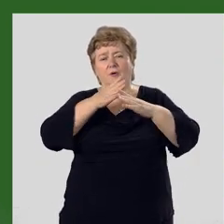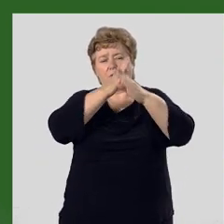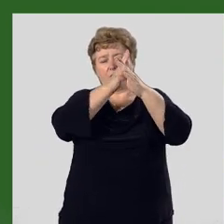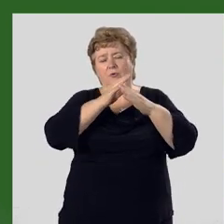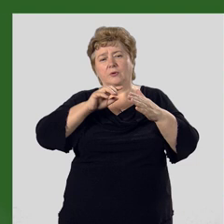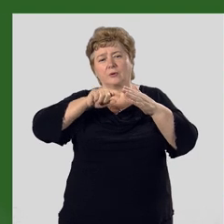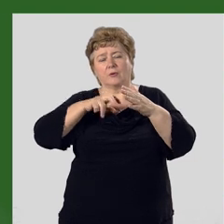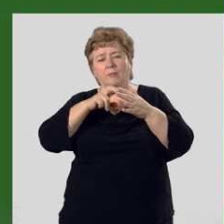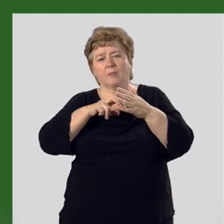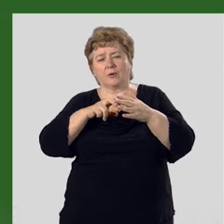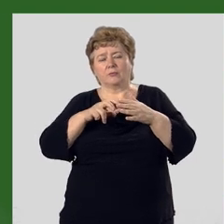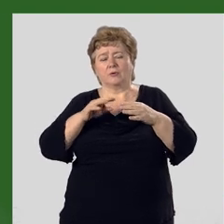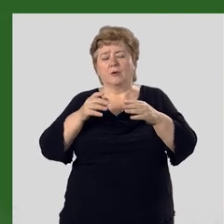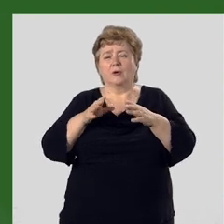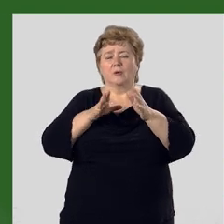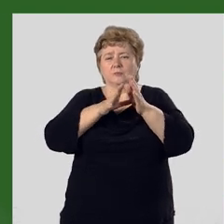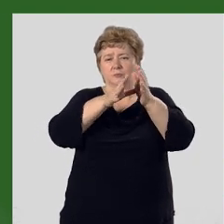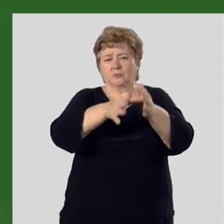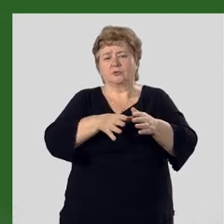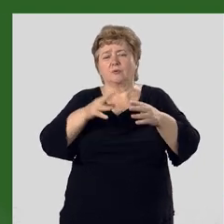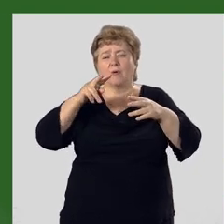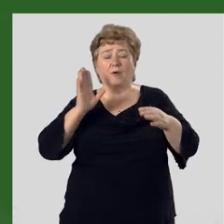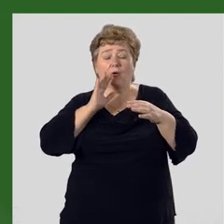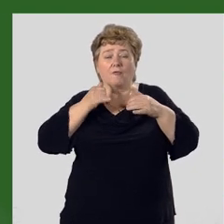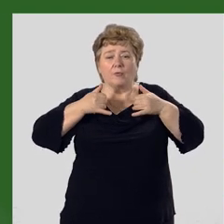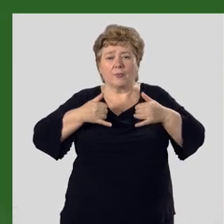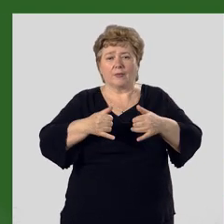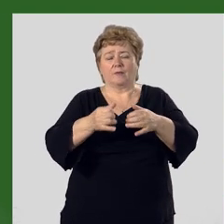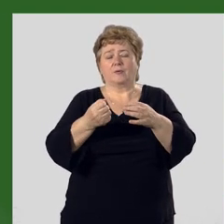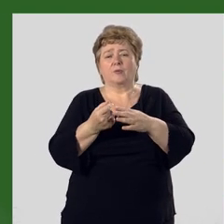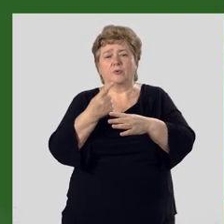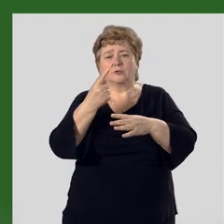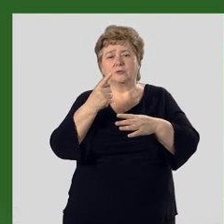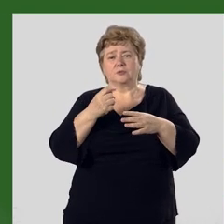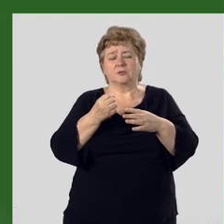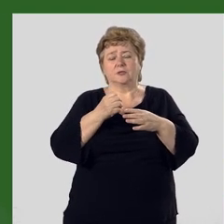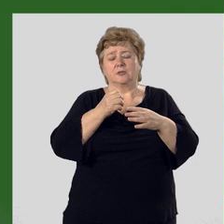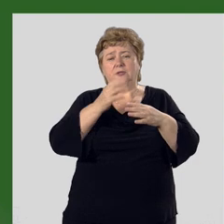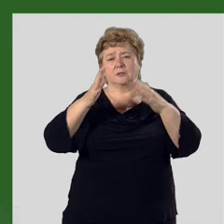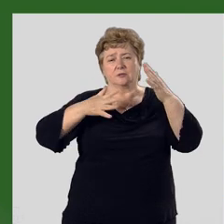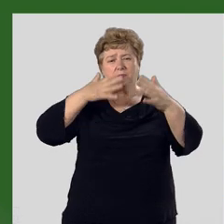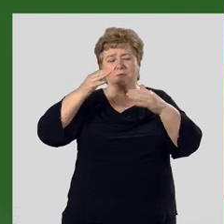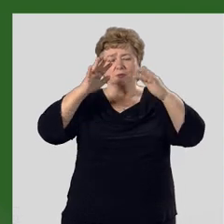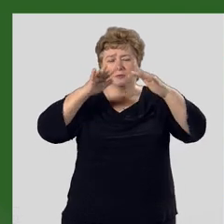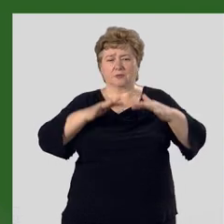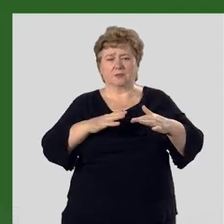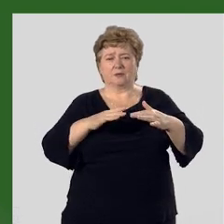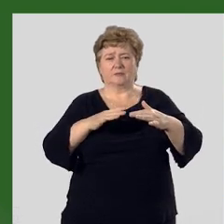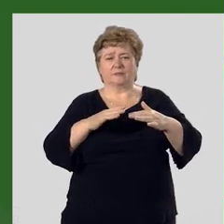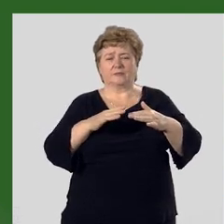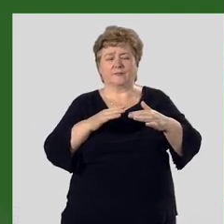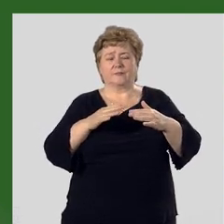пород под воздействием ледника. Водные потоки, образующие из атмосферных осадков